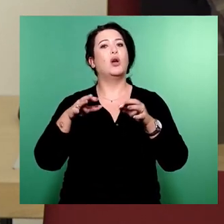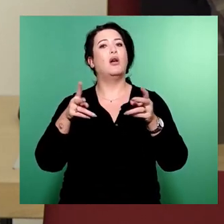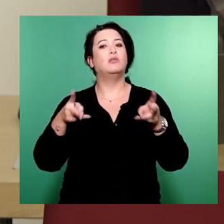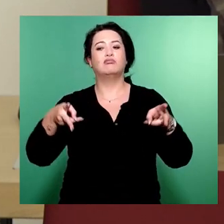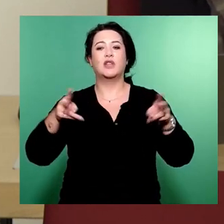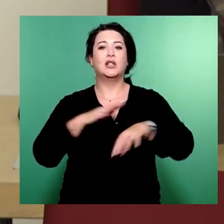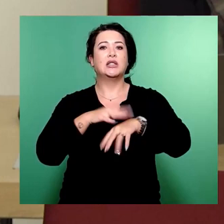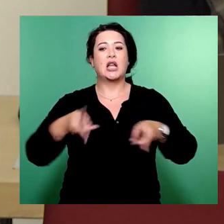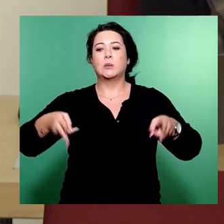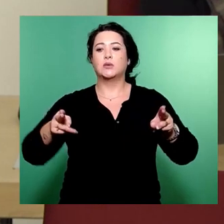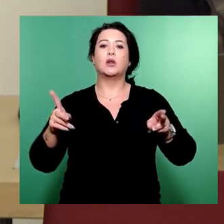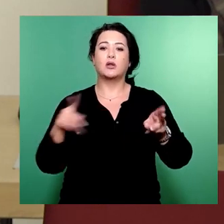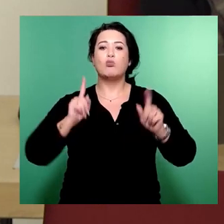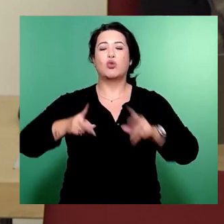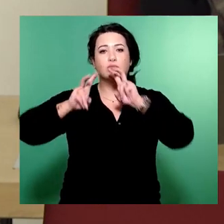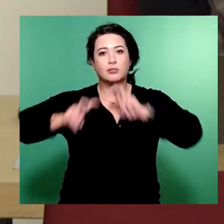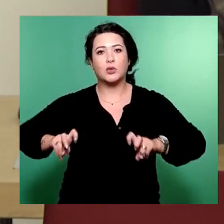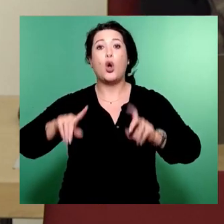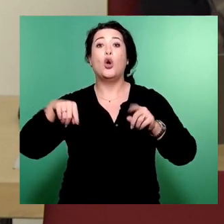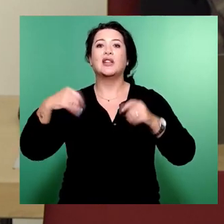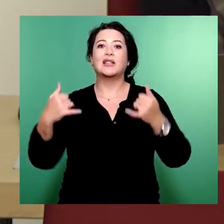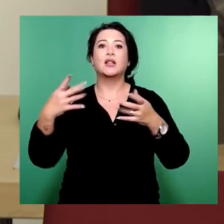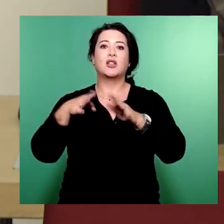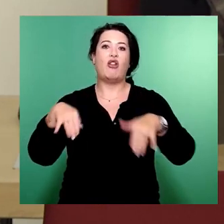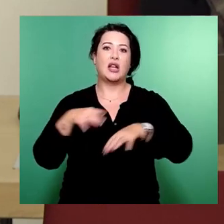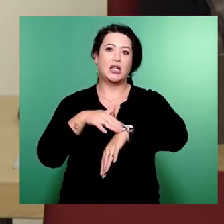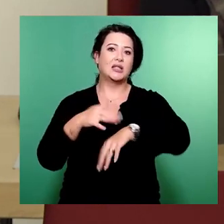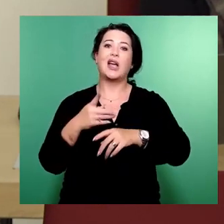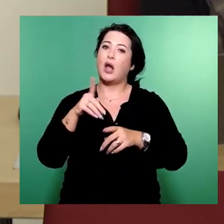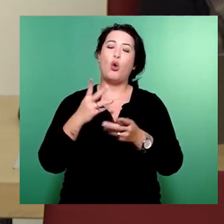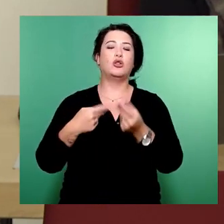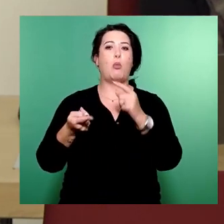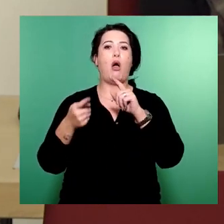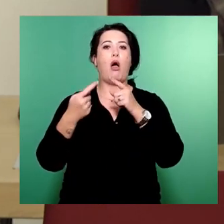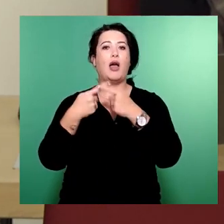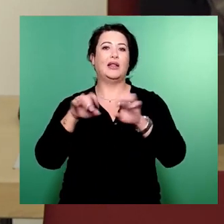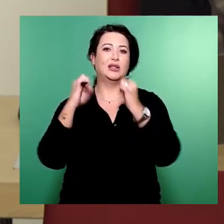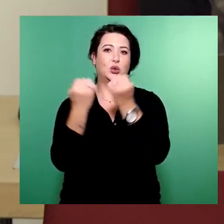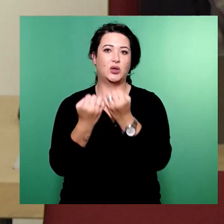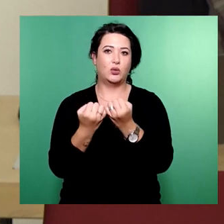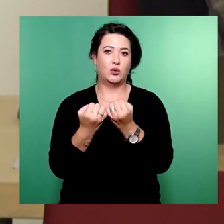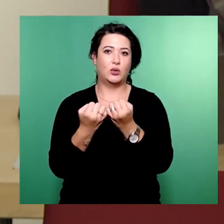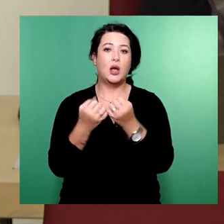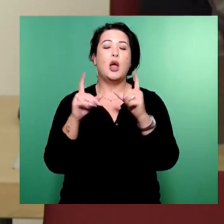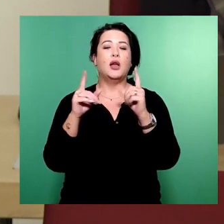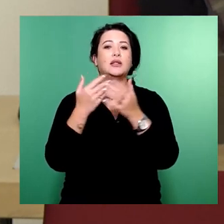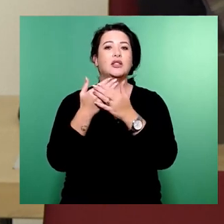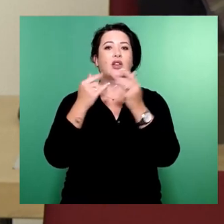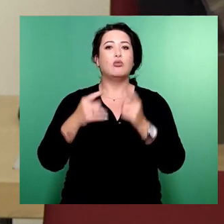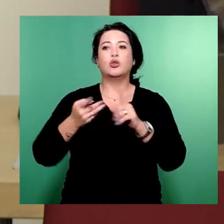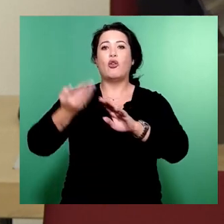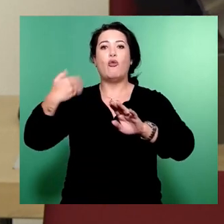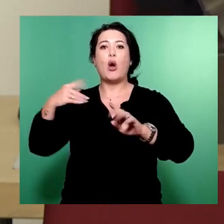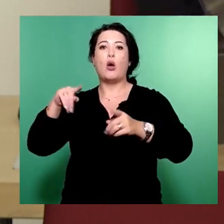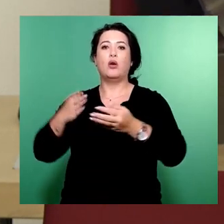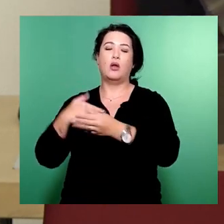Verkehrsverhältnisse vorhanden sind. Zusätzlich zu den ÖPNV-Analysen findet auch eine Vorher-Nachher-Untersuchung im Kfz-Verkehr-Bereich statt,